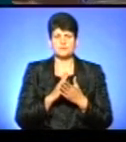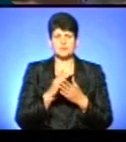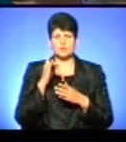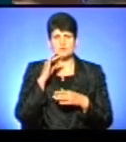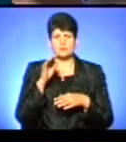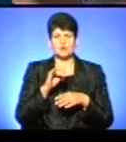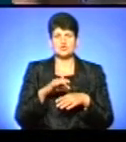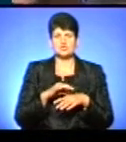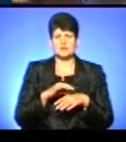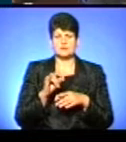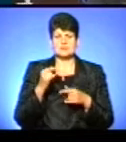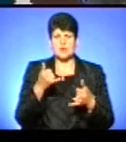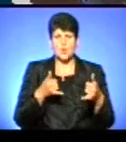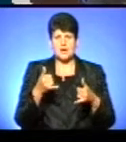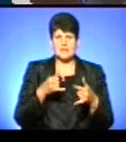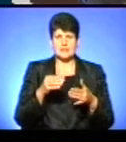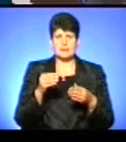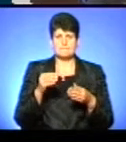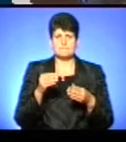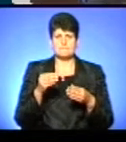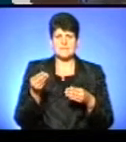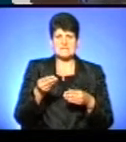дитини, це і олійки, це і присипки.